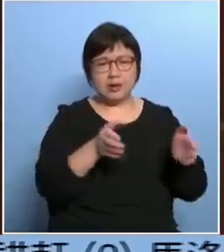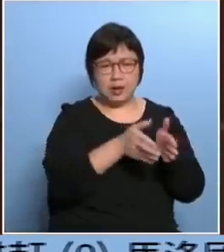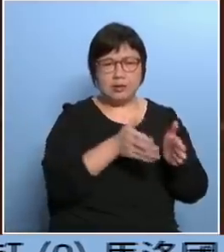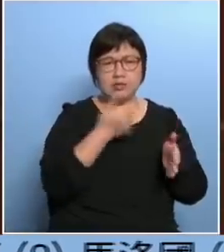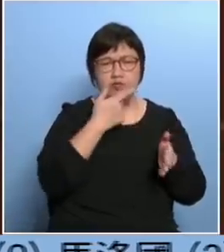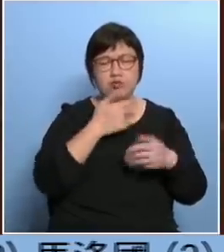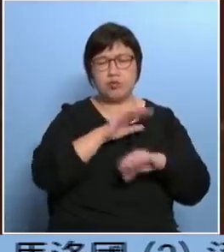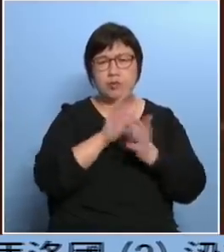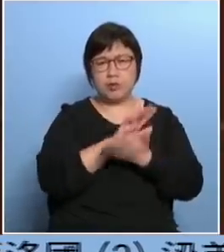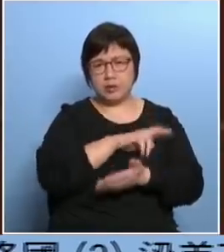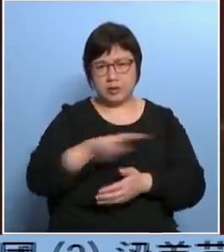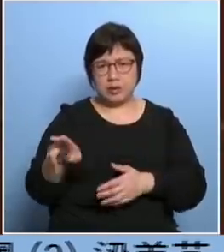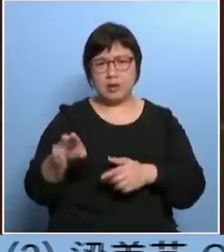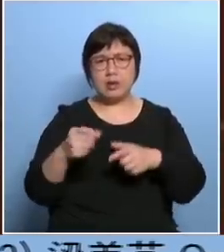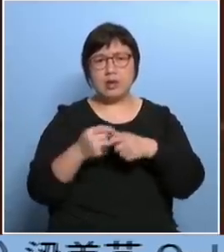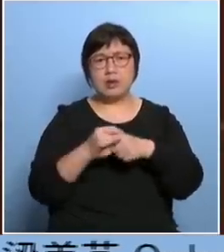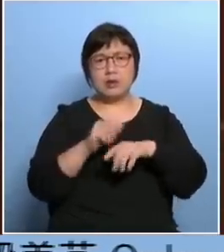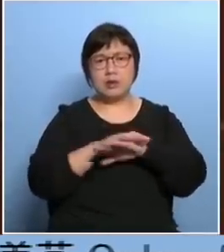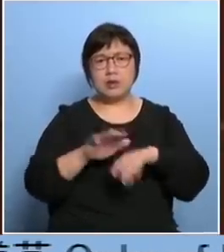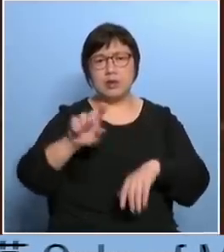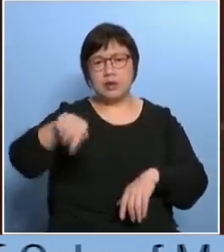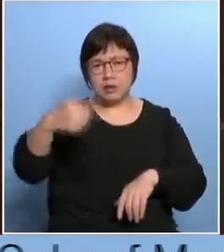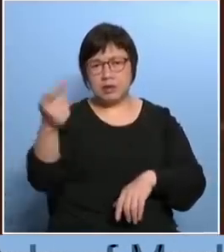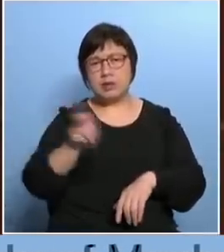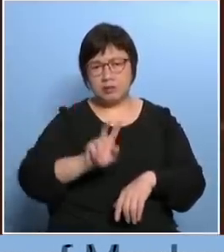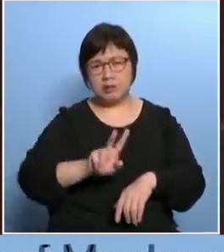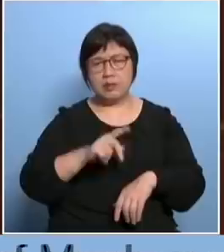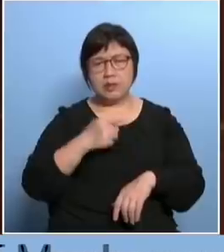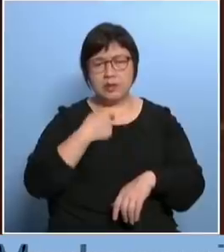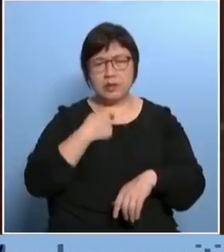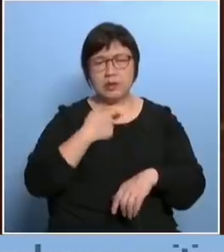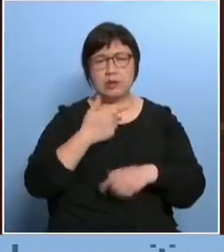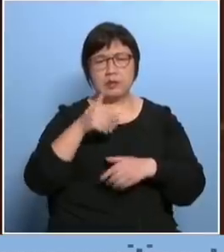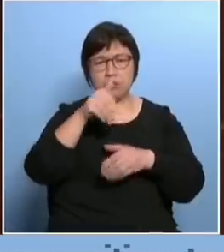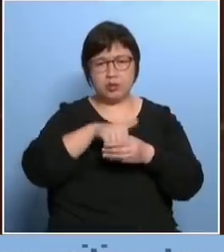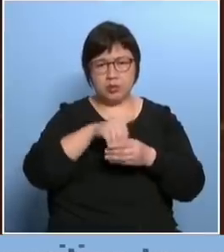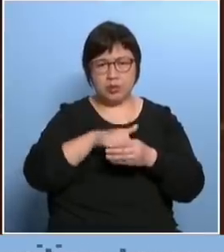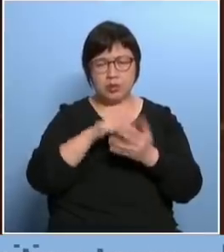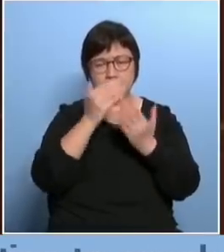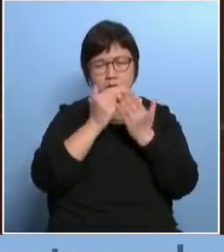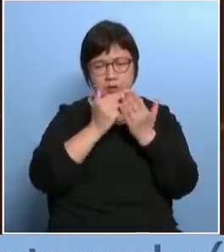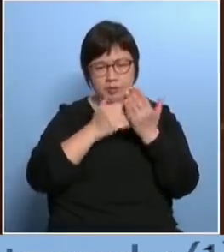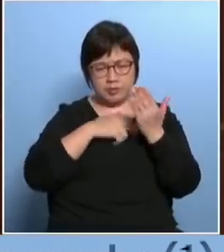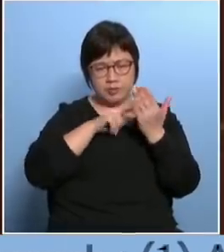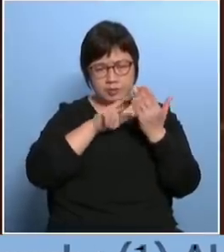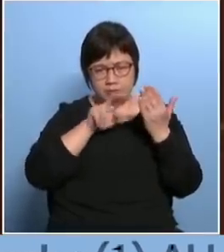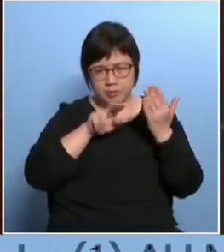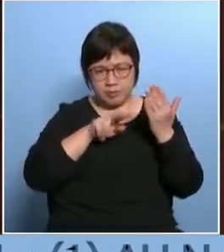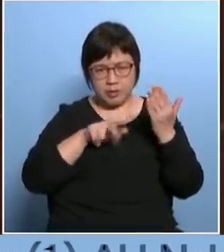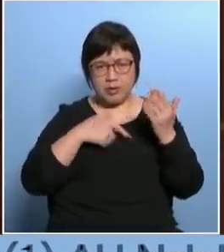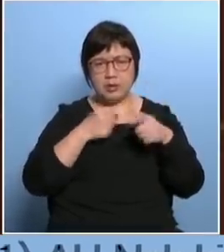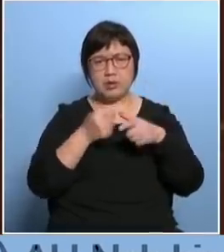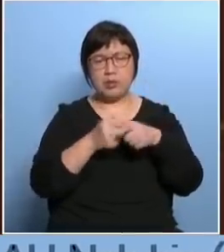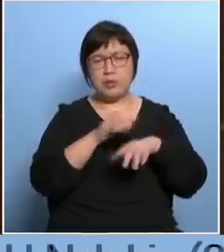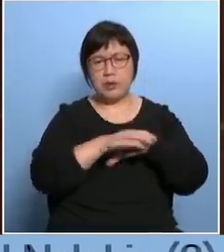全部东都要公平那你就在其他方面都应该要确保在每一个选举的环节你都要检视你都确保公